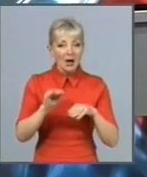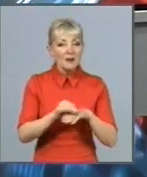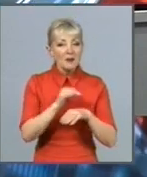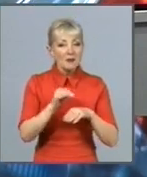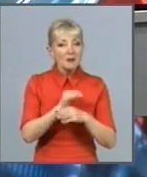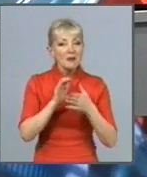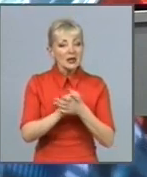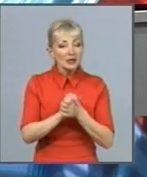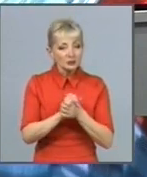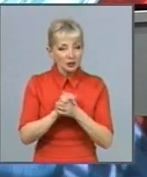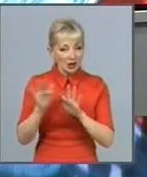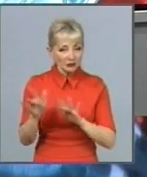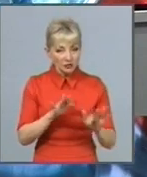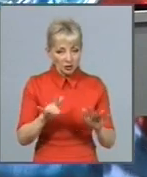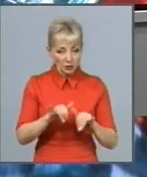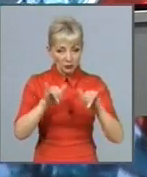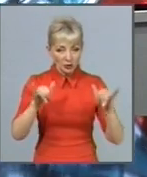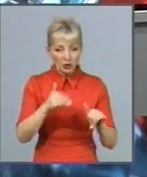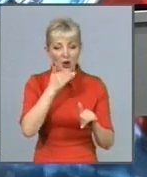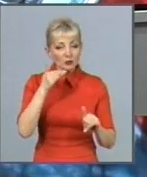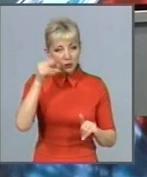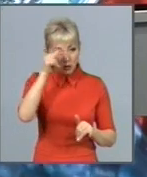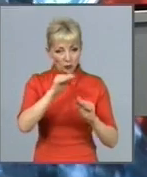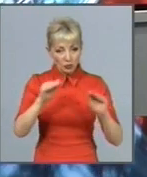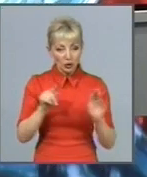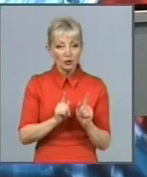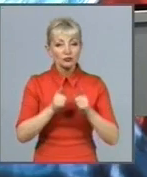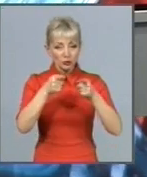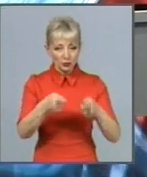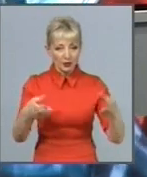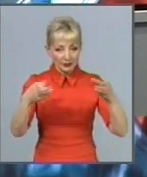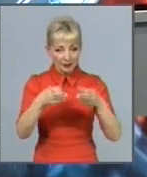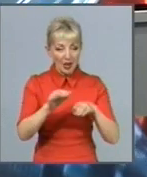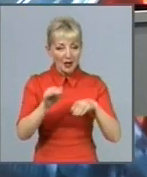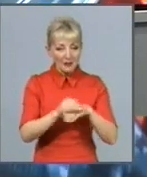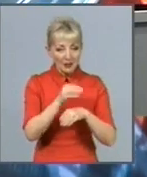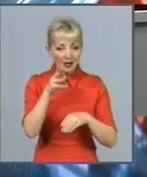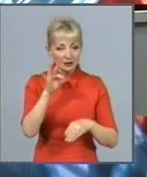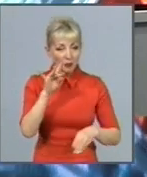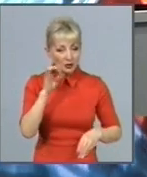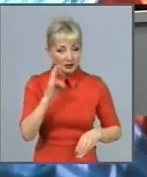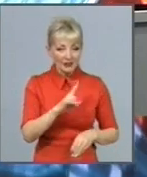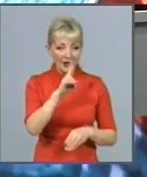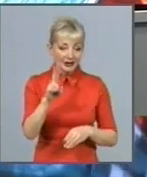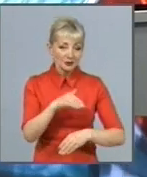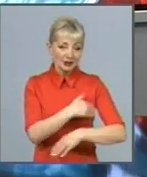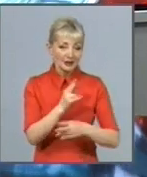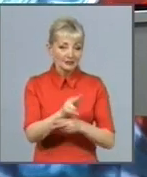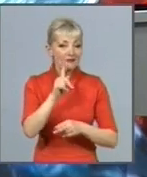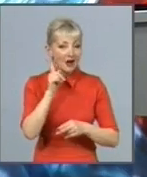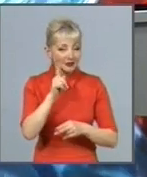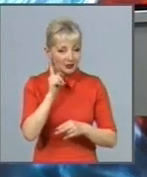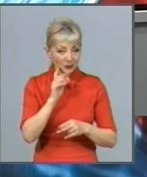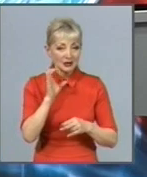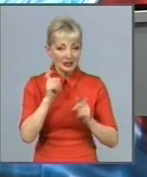школярів вступають до лав юних миротворців, які своєю міссію вважають популяризацію виховання молоді згідно з принципами культури